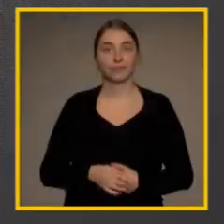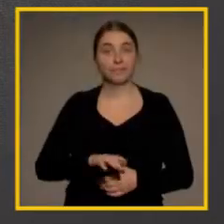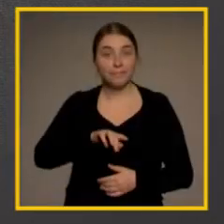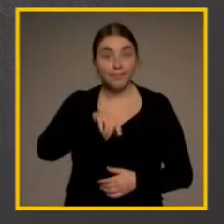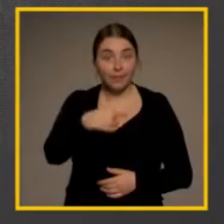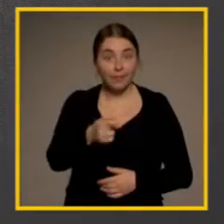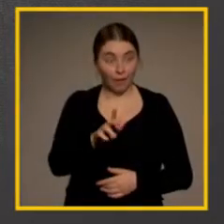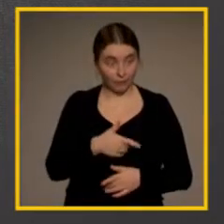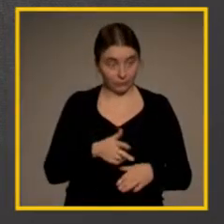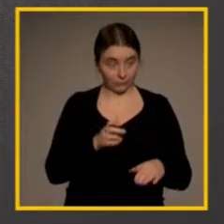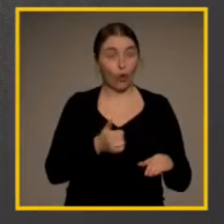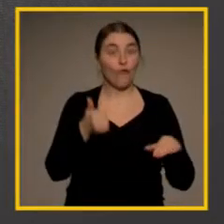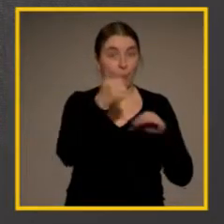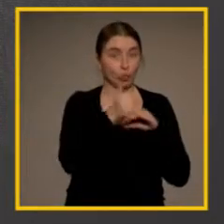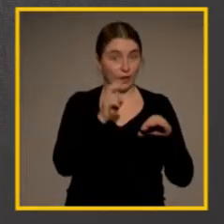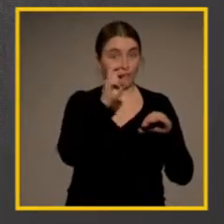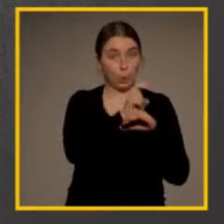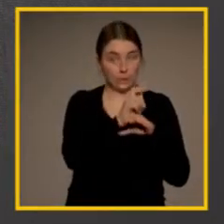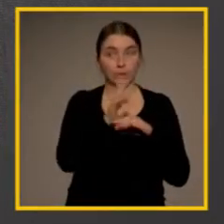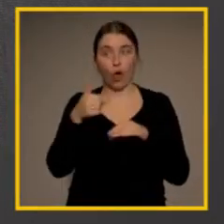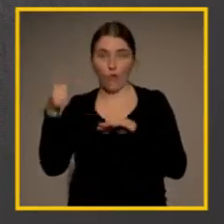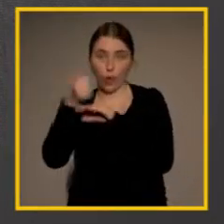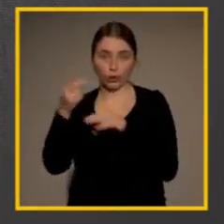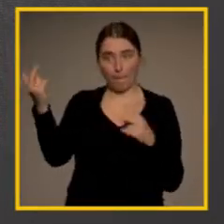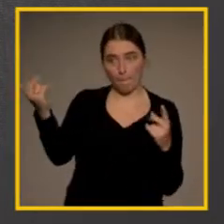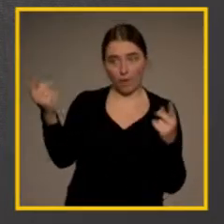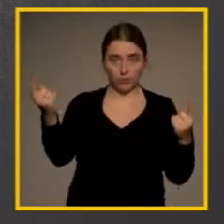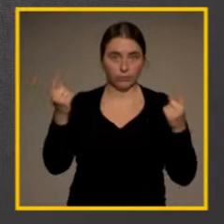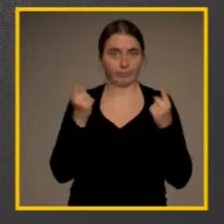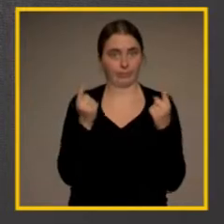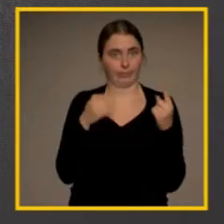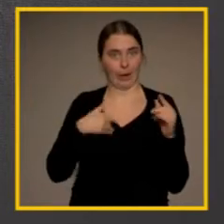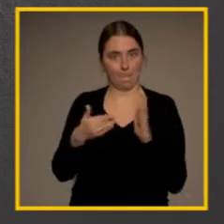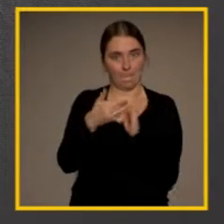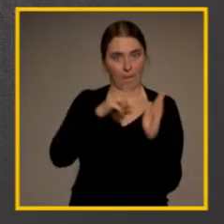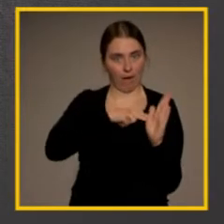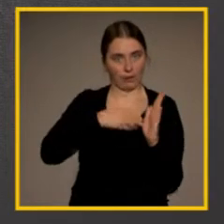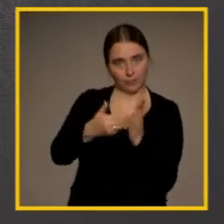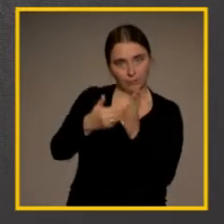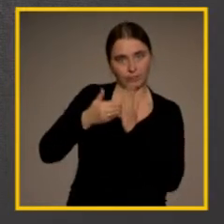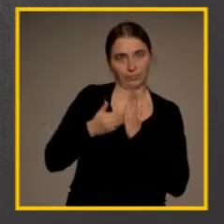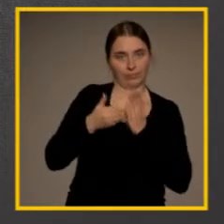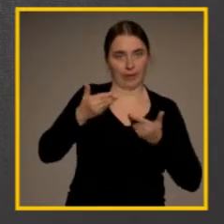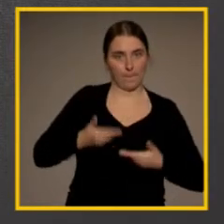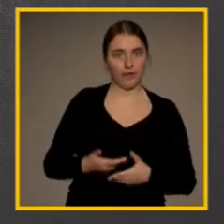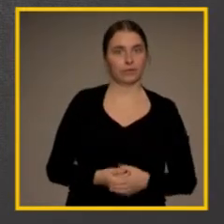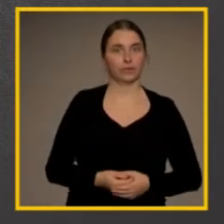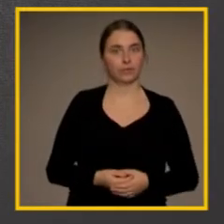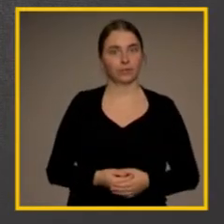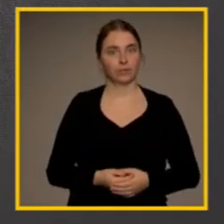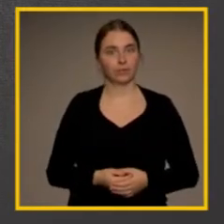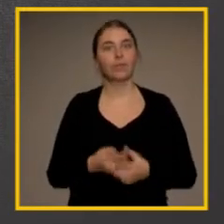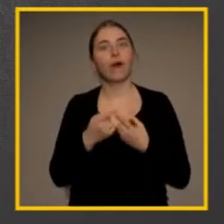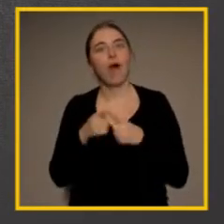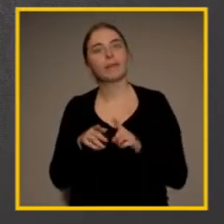Danach überreichte mir die Vorstandsvorsitzende und er den Preis. Die